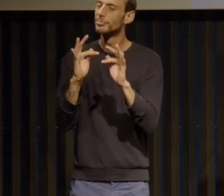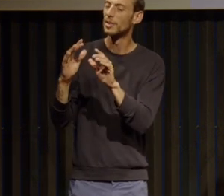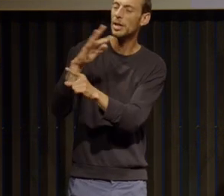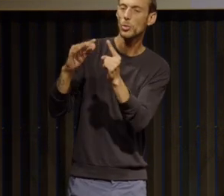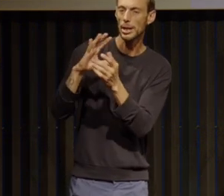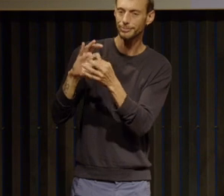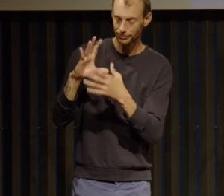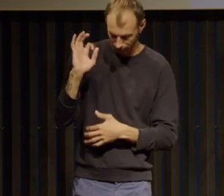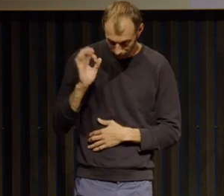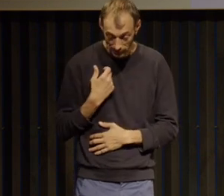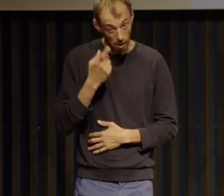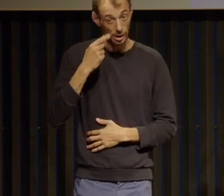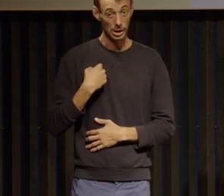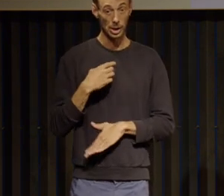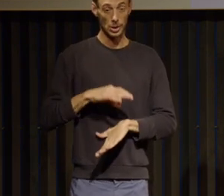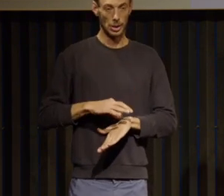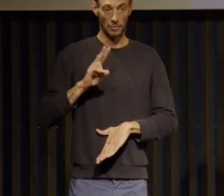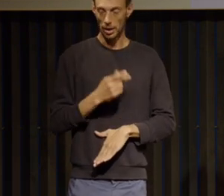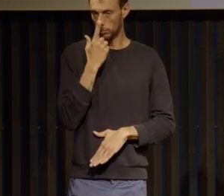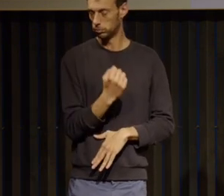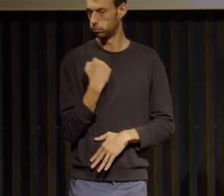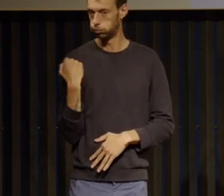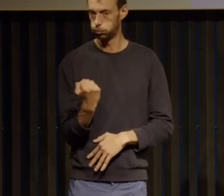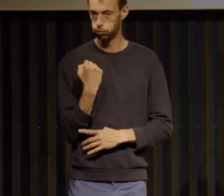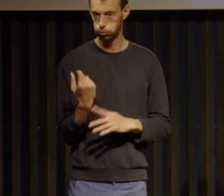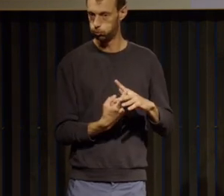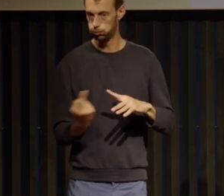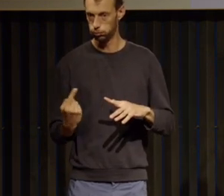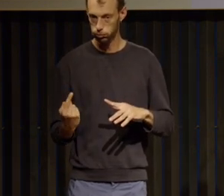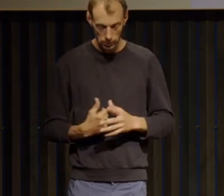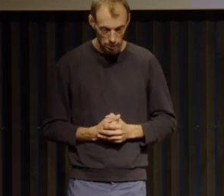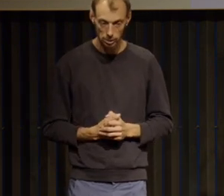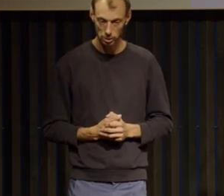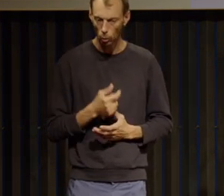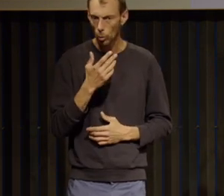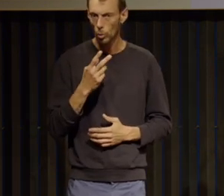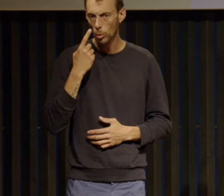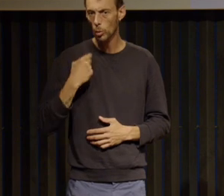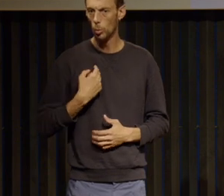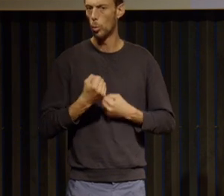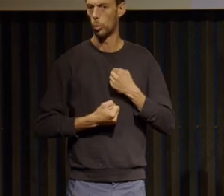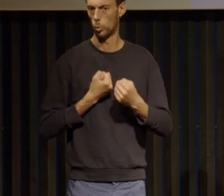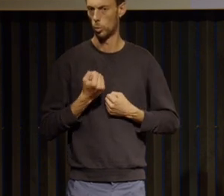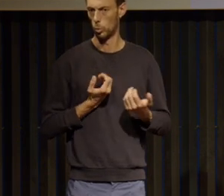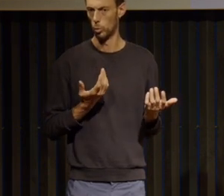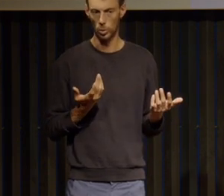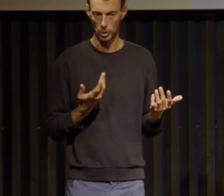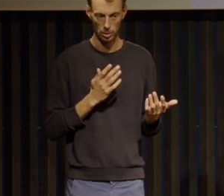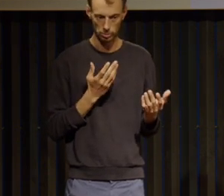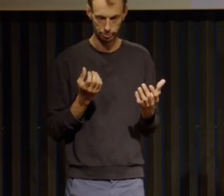solitaire comme maladie ça a été vraiment très très éprouvant à ce niveau-là parce que ça ça a créé un vide